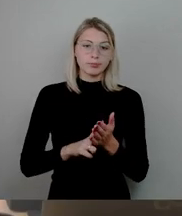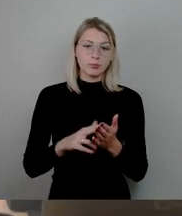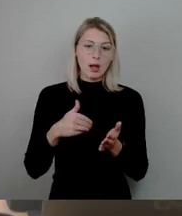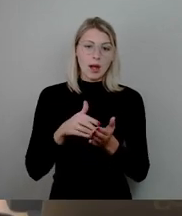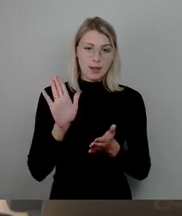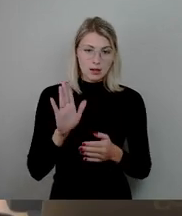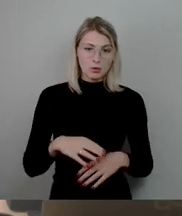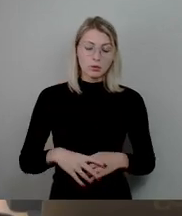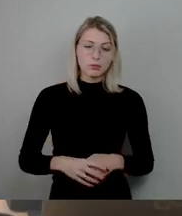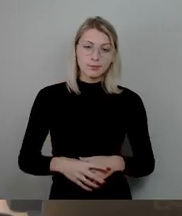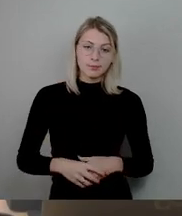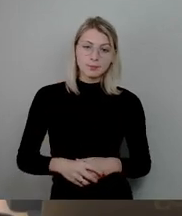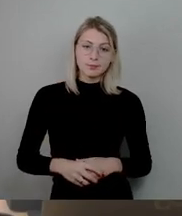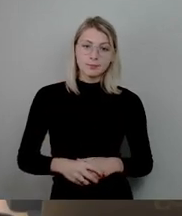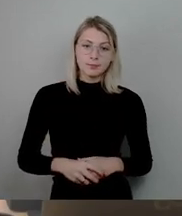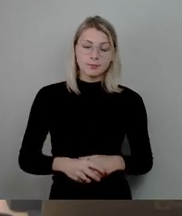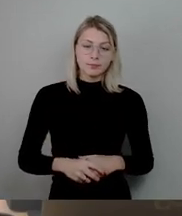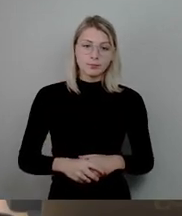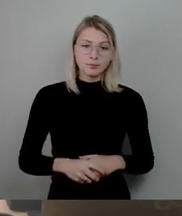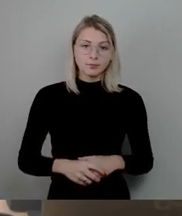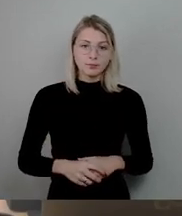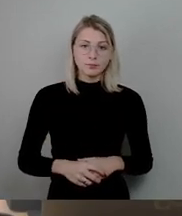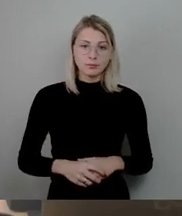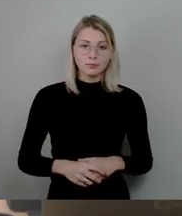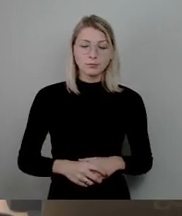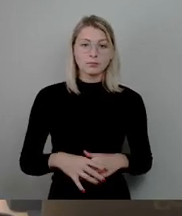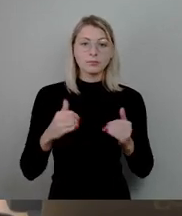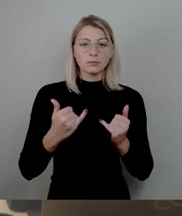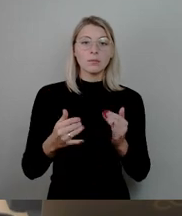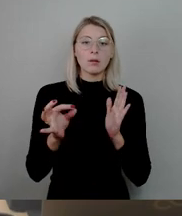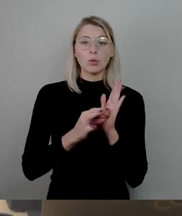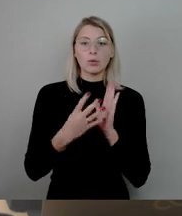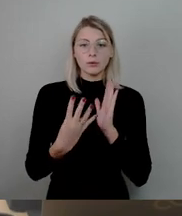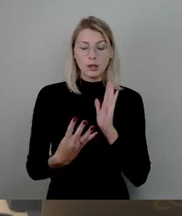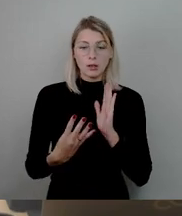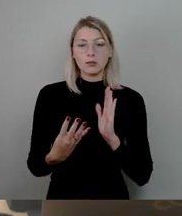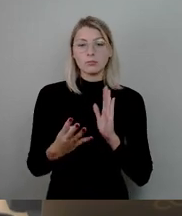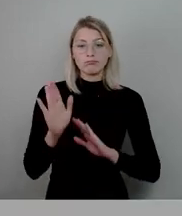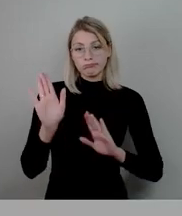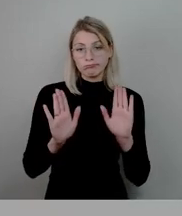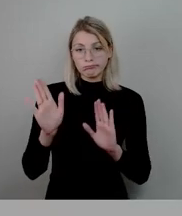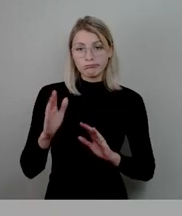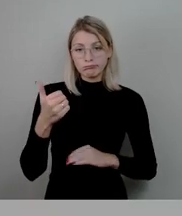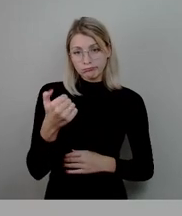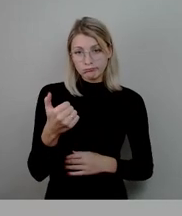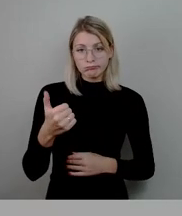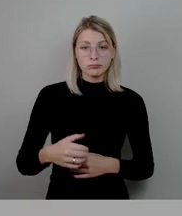wir nehmen noch den Punkt 4. Und ich bitte um Abstimmung.